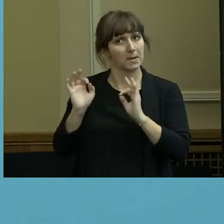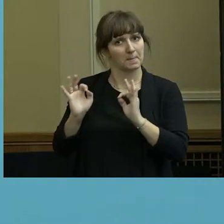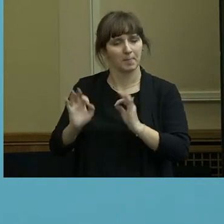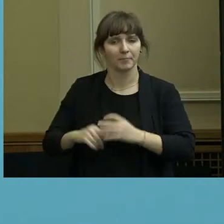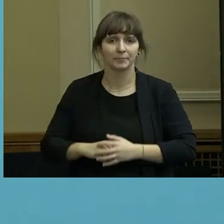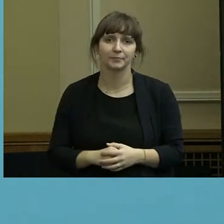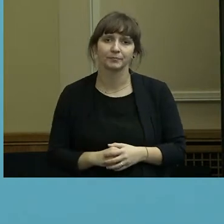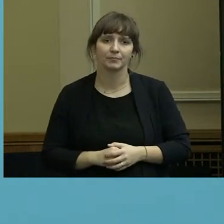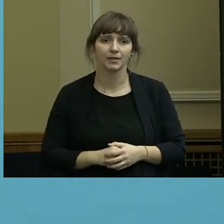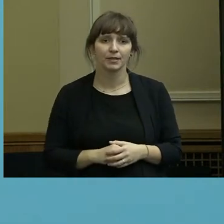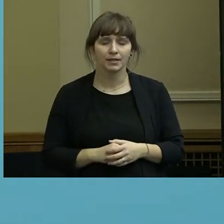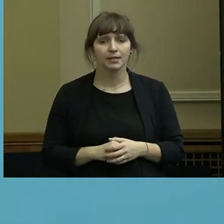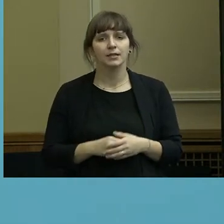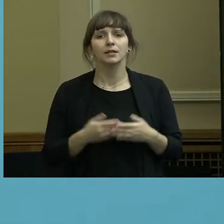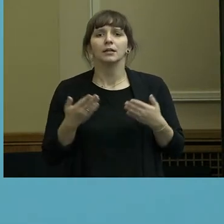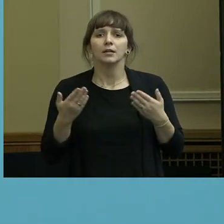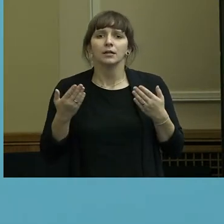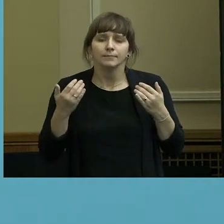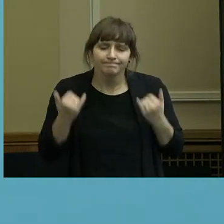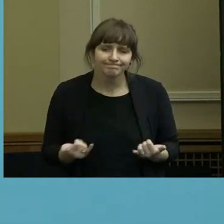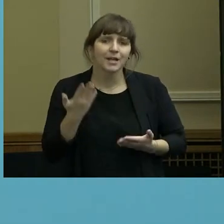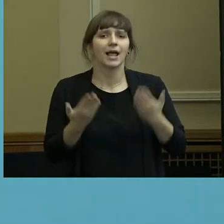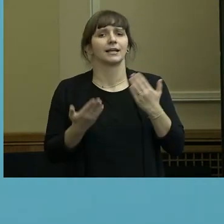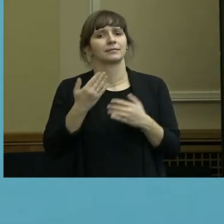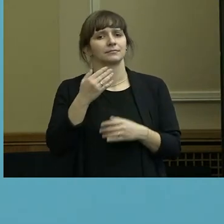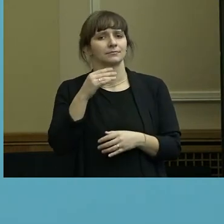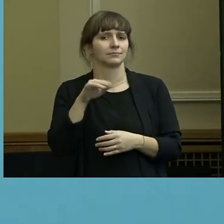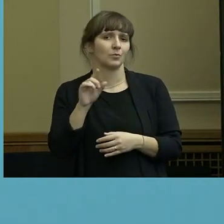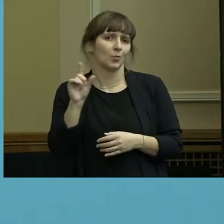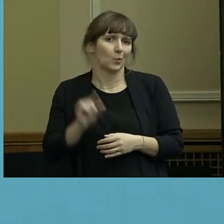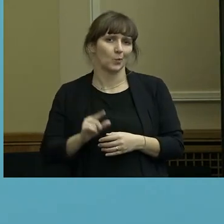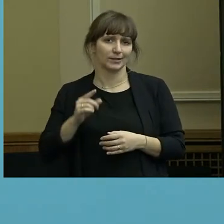Ich mache jetzt vielleicht noch eine ganz kurze Ergänzung zu dem